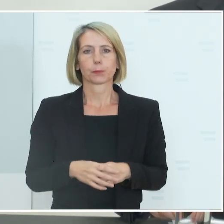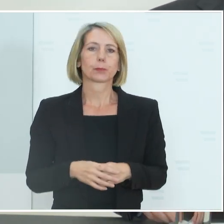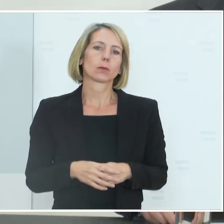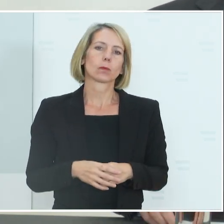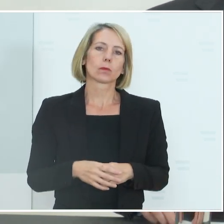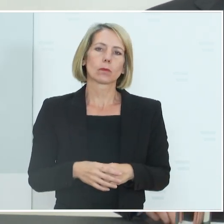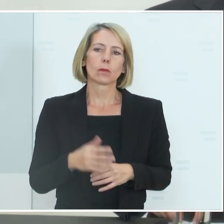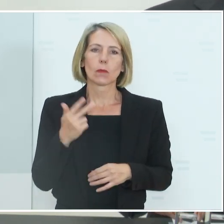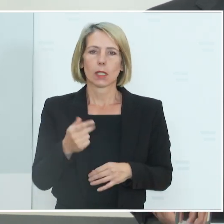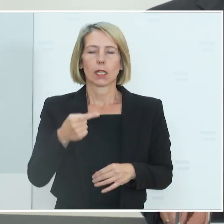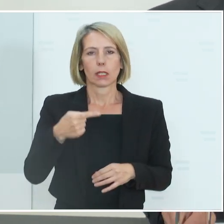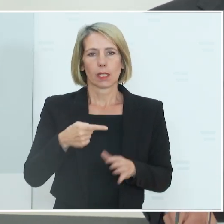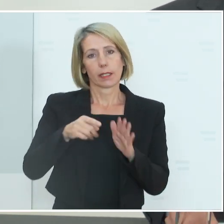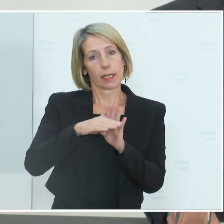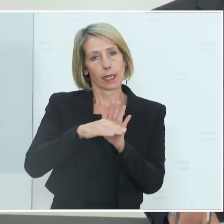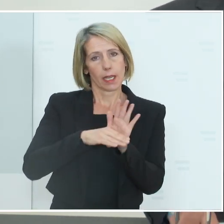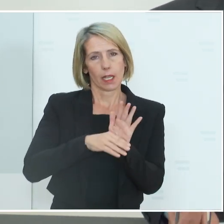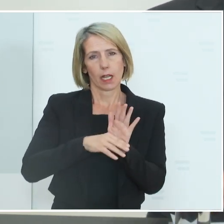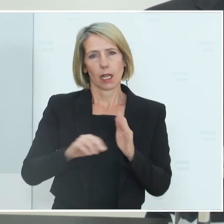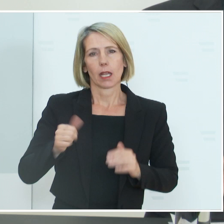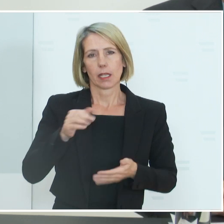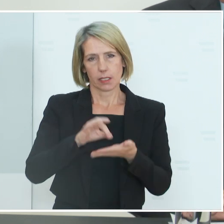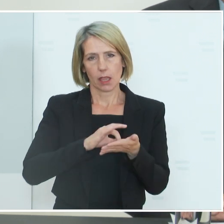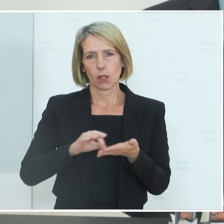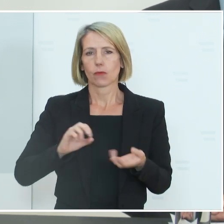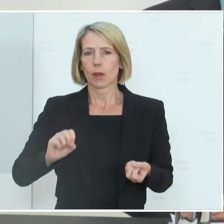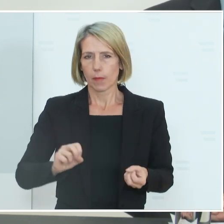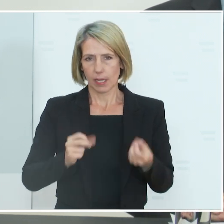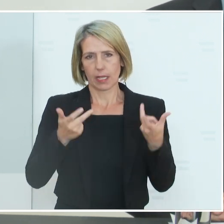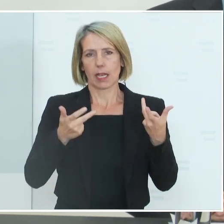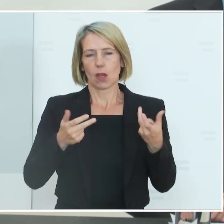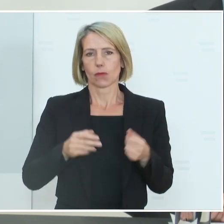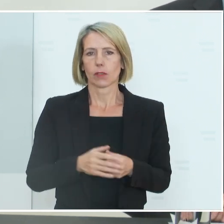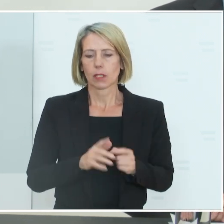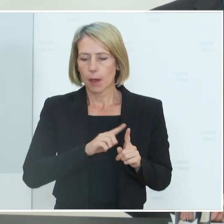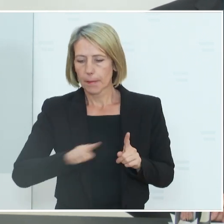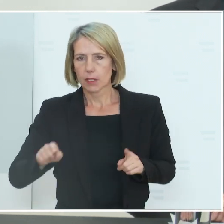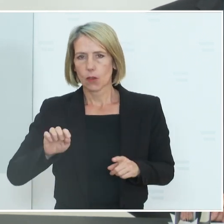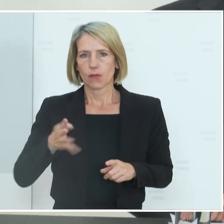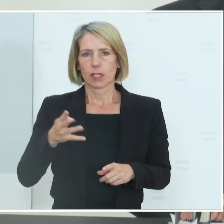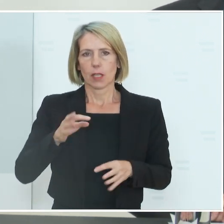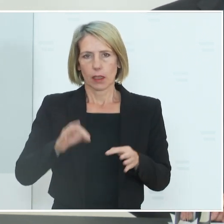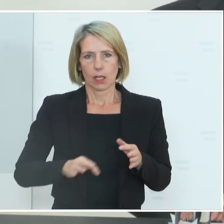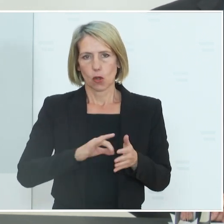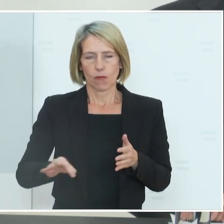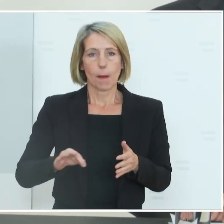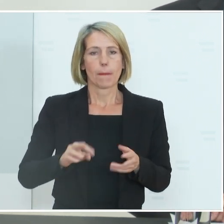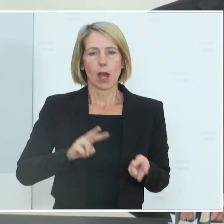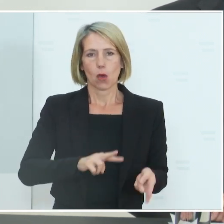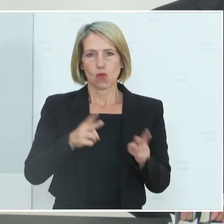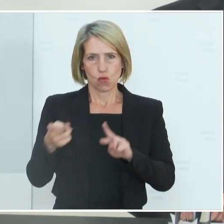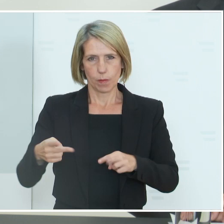Die 3G-Regel am Arbeitsplatz wird am 1. November in Kraft treten. Bis einschließlich 14. November gibt es eine Übergangsfrist.